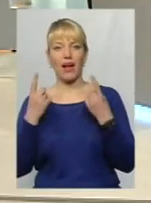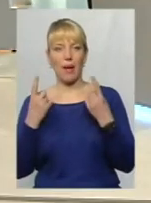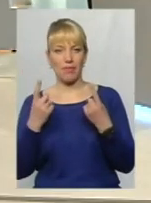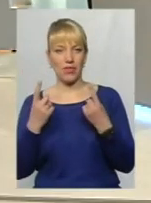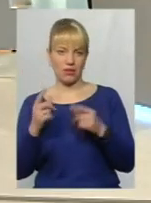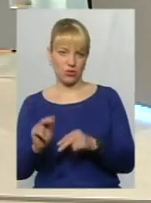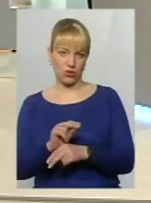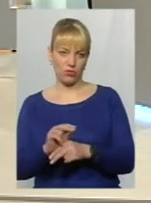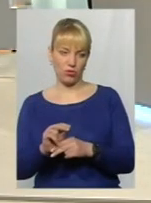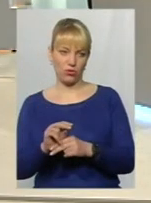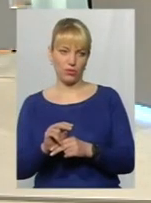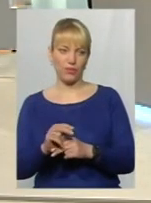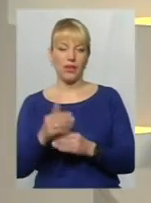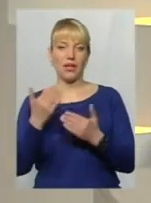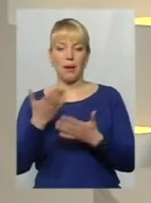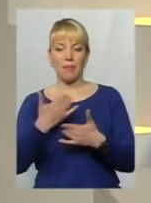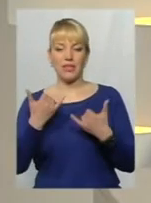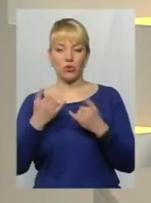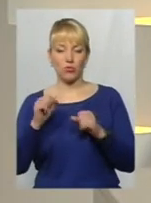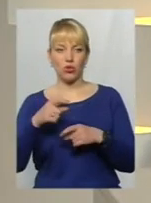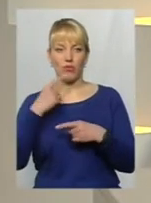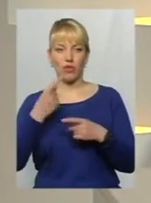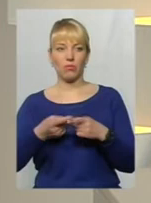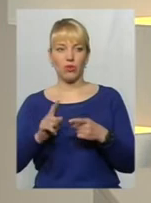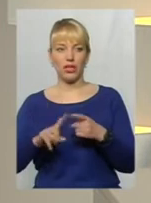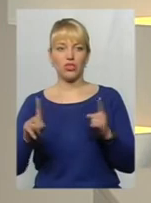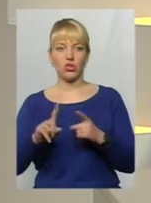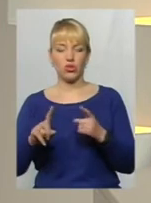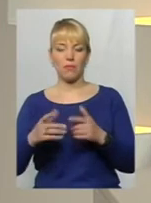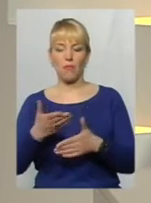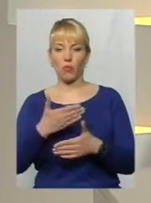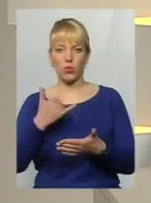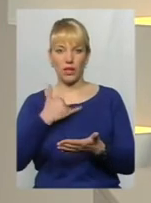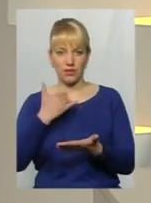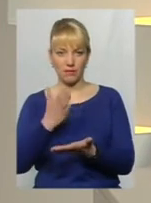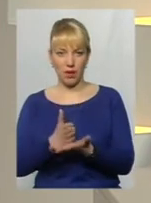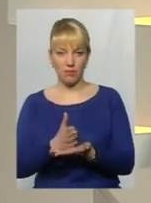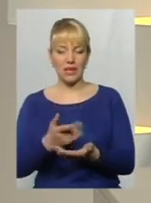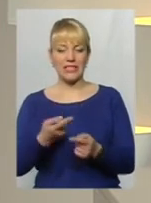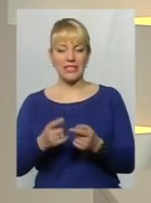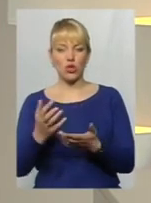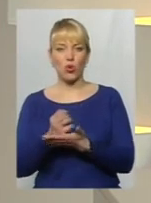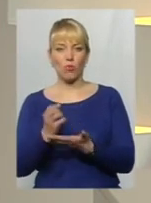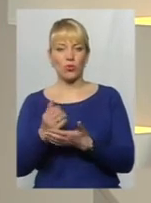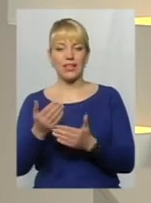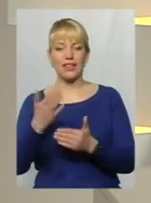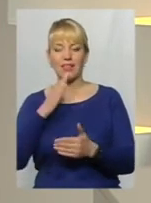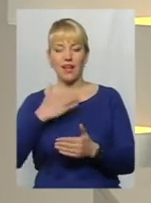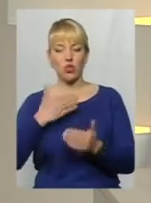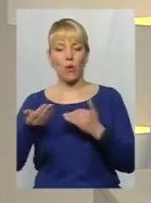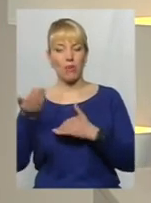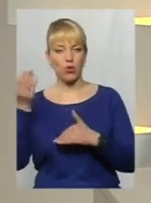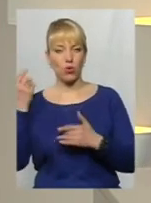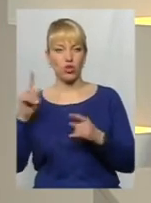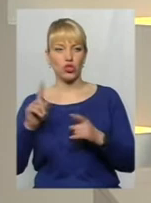ремонту. Тобто, ми сьогодні можемо говорити про те, що ми маємо, здобутки нашого минулого, і для того,